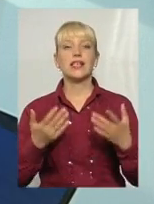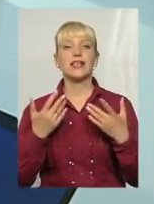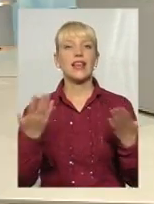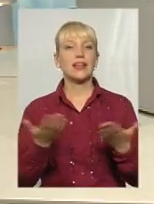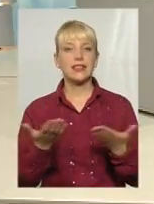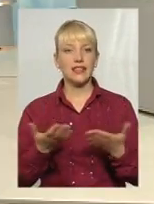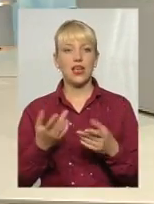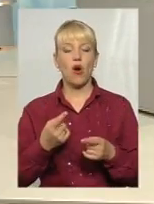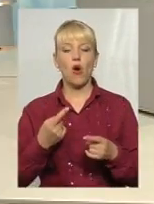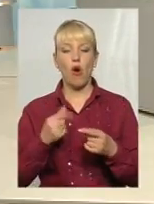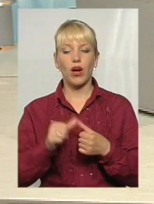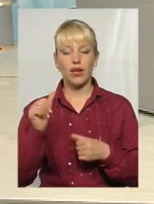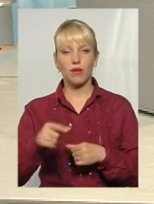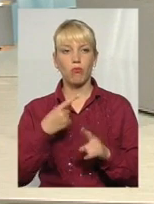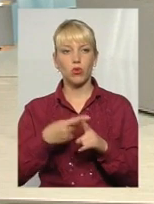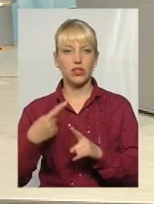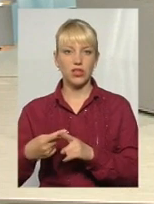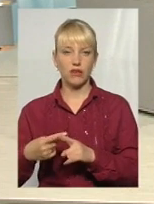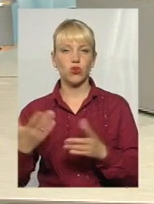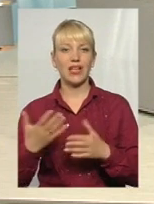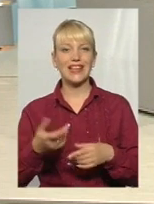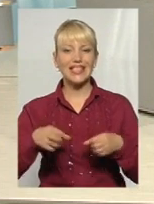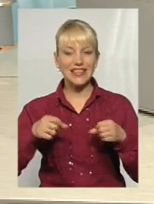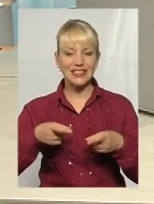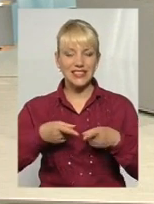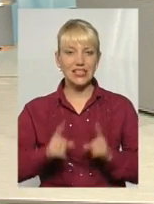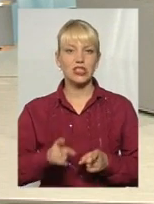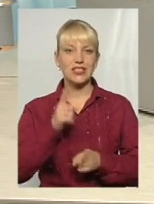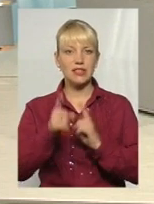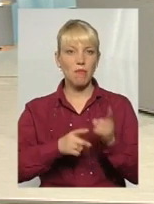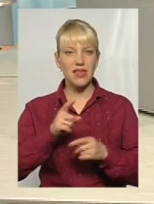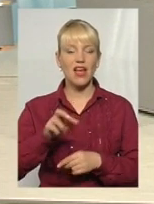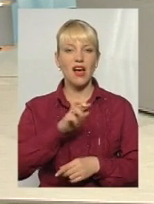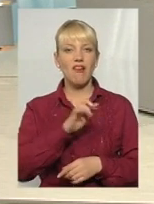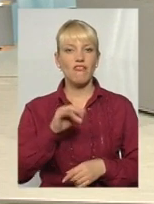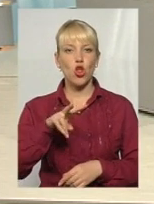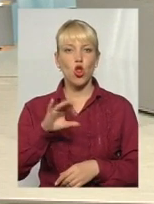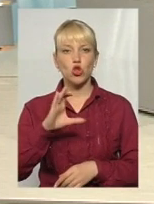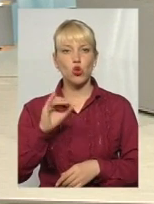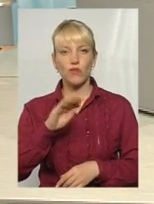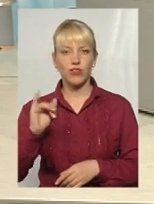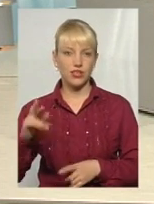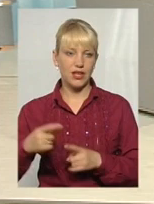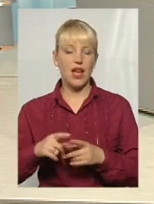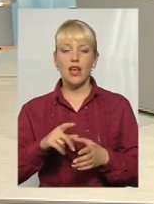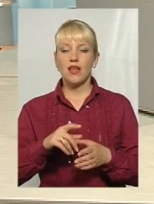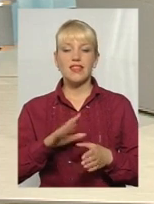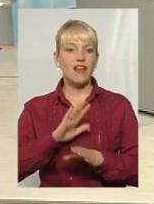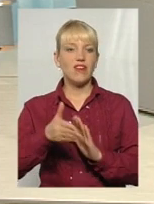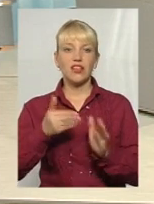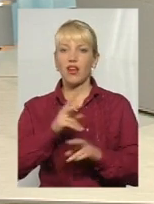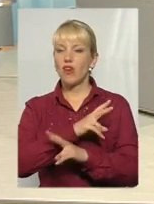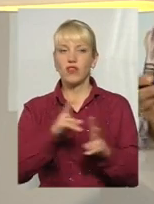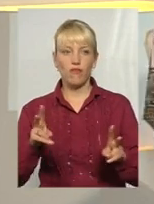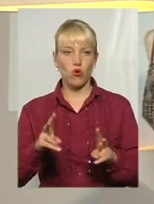скажімо, крім позитиву в цьому законі, який дійсно зміна філософії, абсолютно, я думаю, це не викликає ні в кого якихось